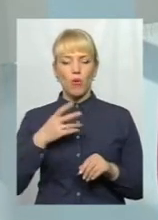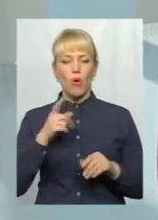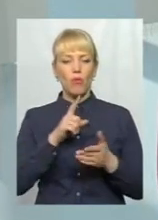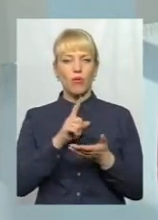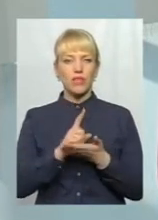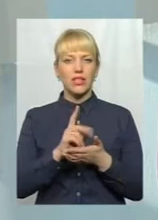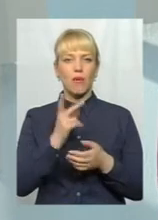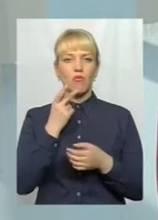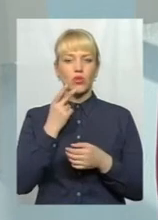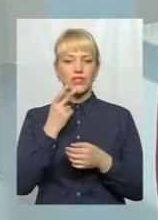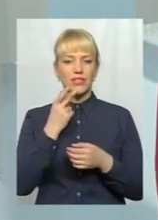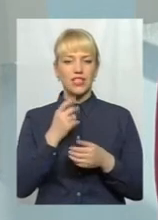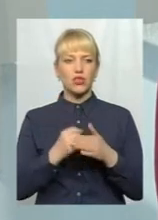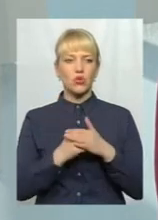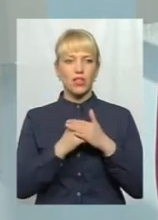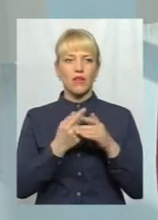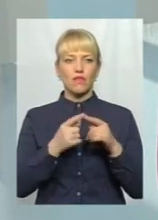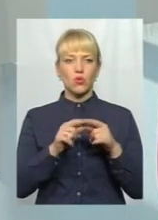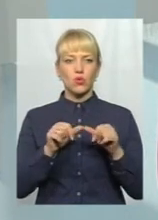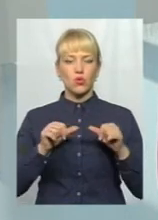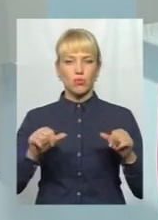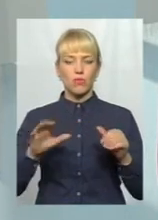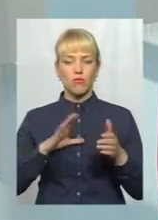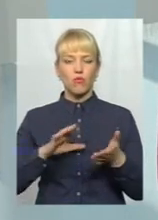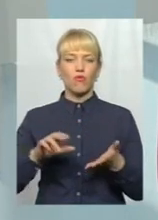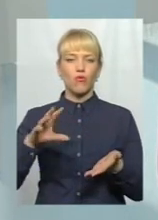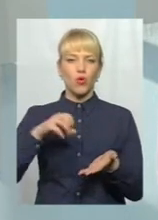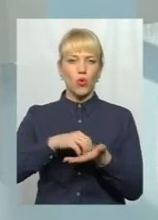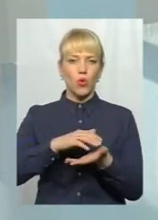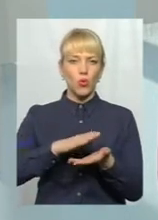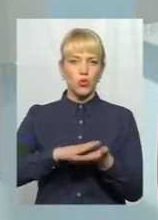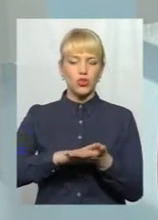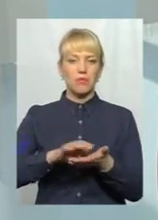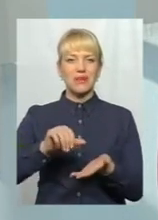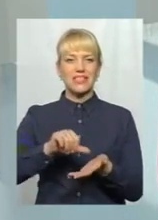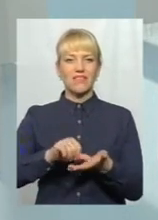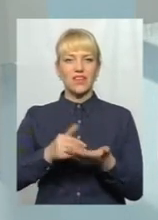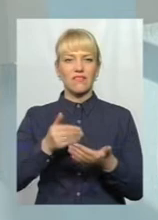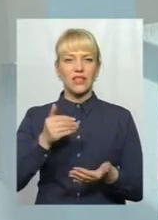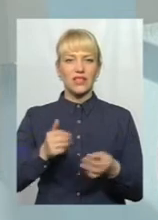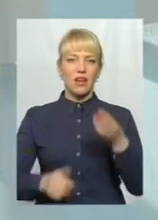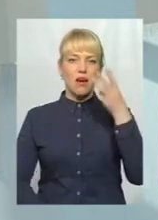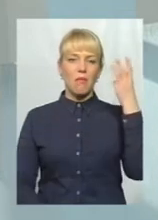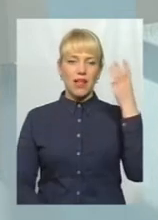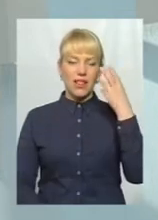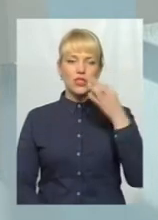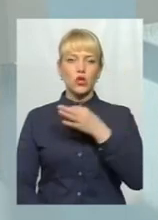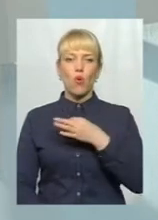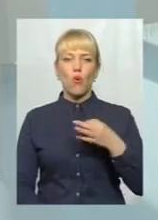в цю комісію був включений наш представник Хмельницької області. На даний час,